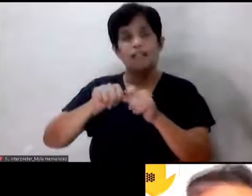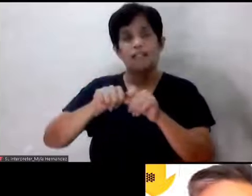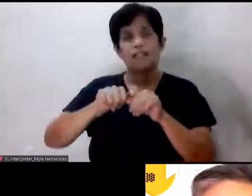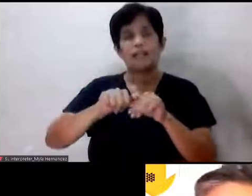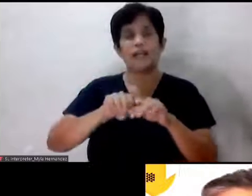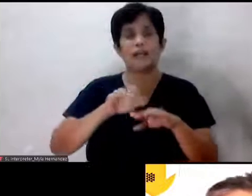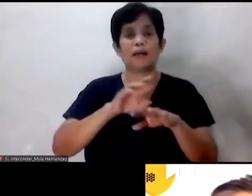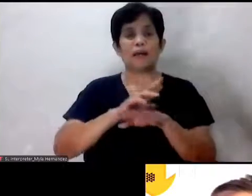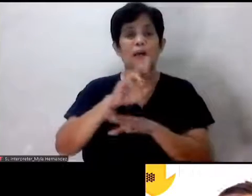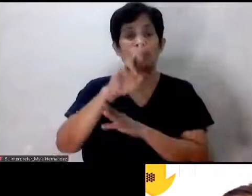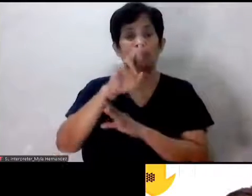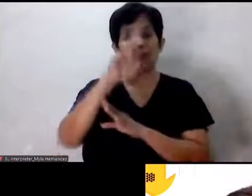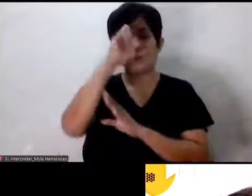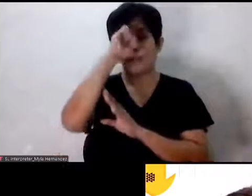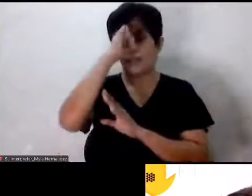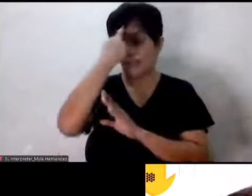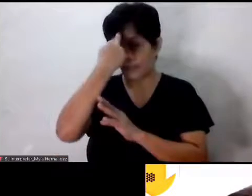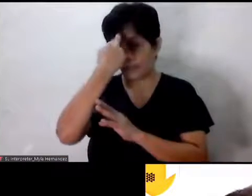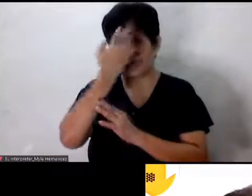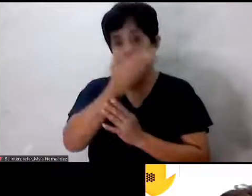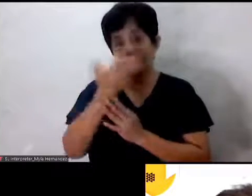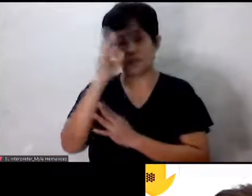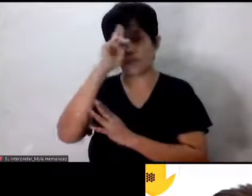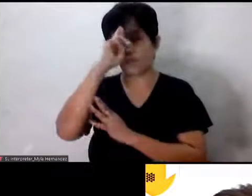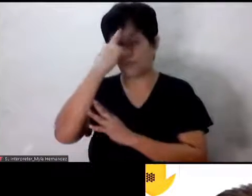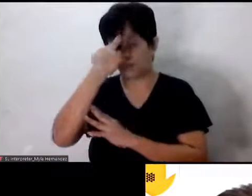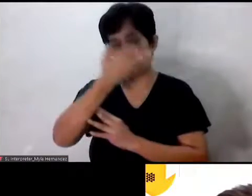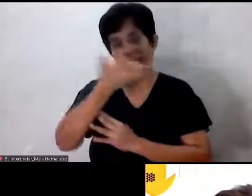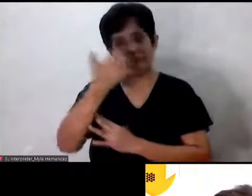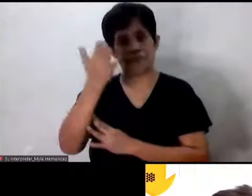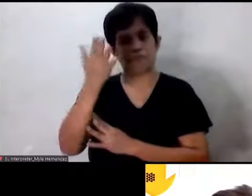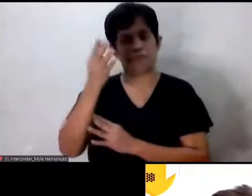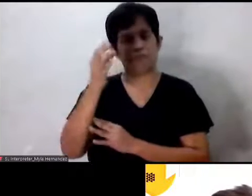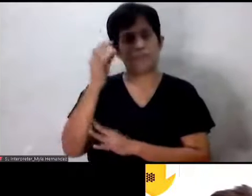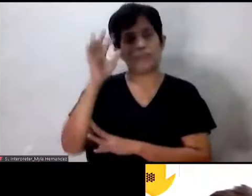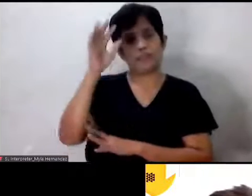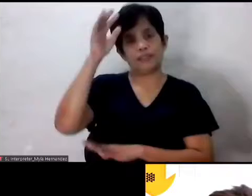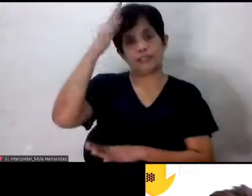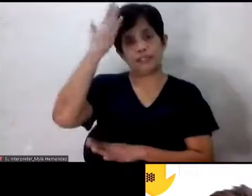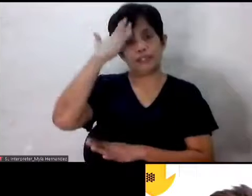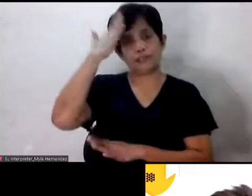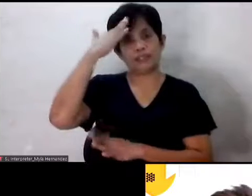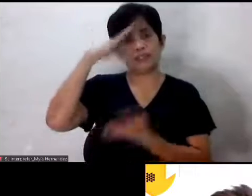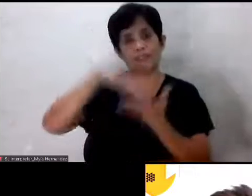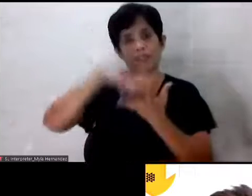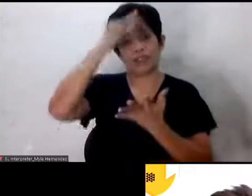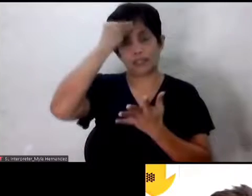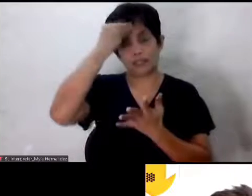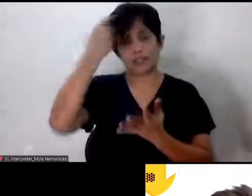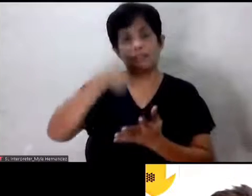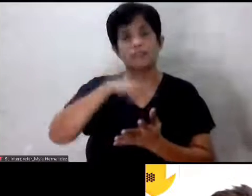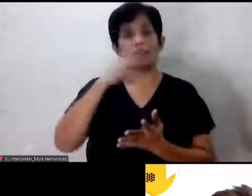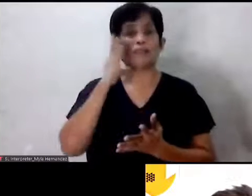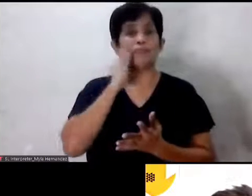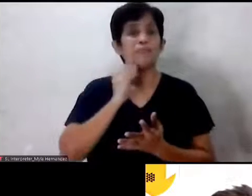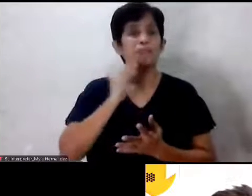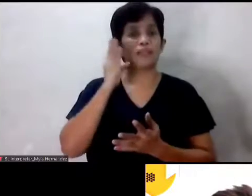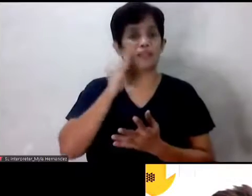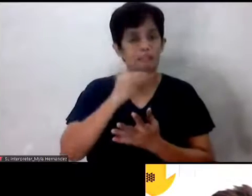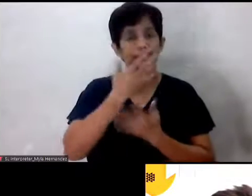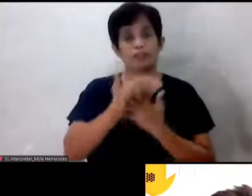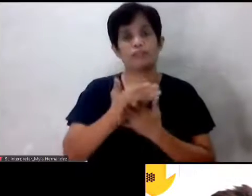Wala naman tayong bagong alam. Ang sinasabi natin, yung mga alam na natin, yung mga natutunan na natin, yung mga na-experyensya na natin, ay